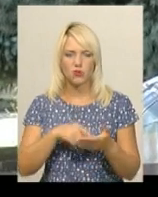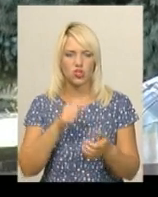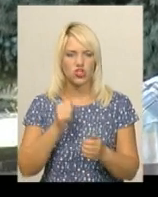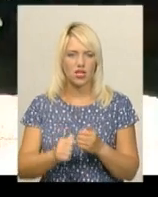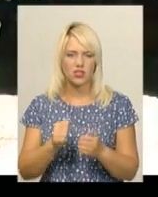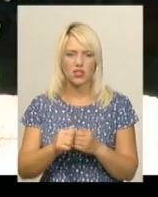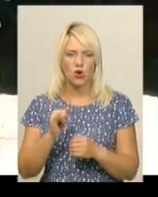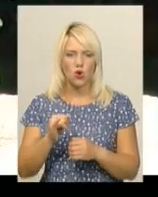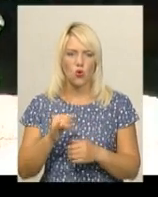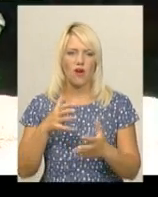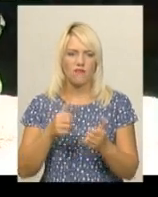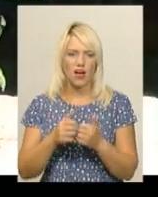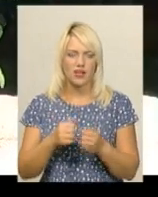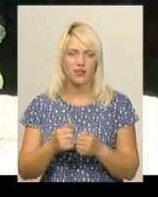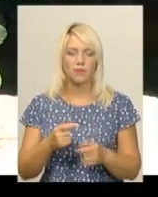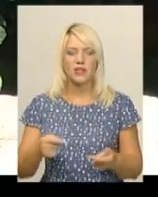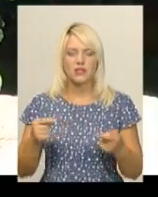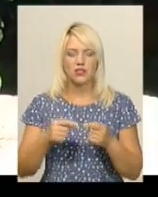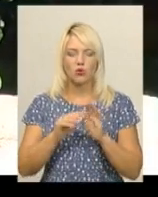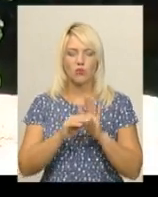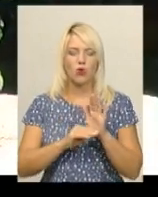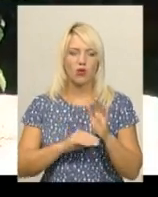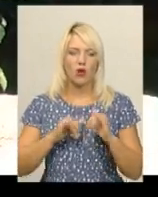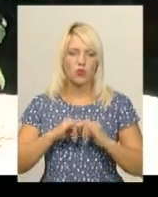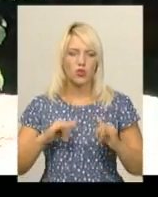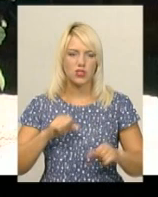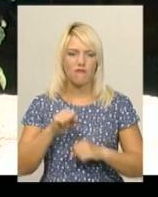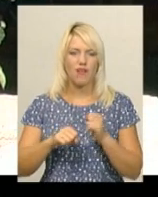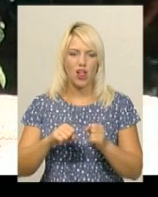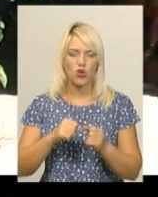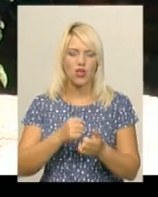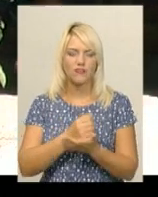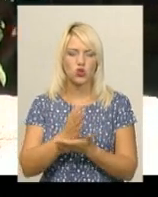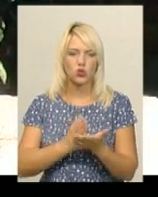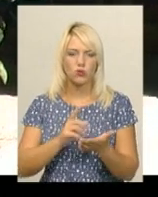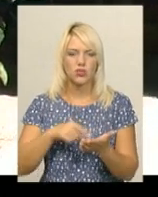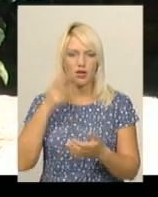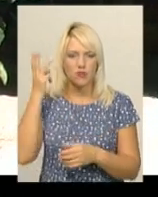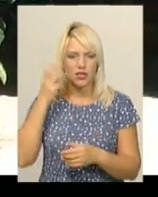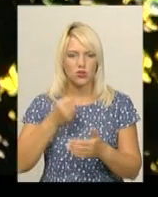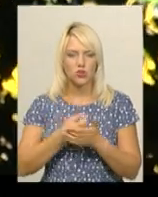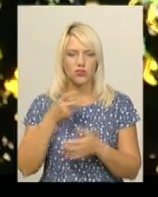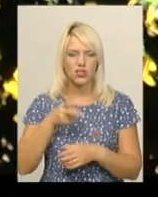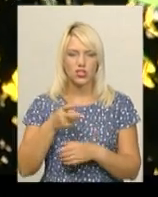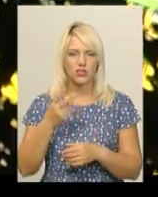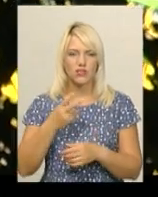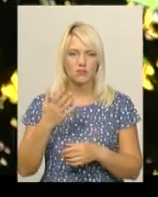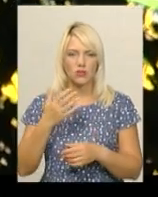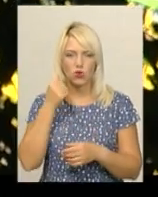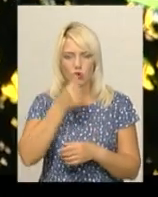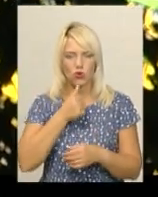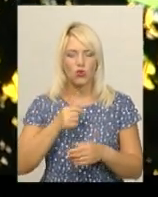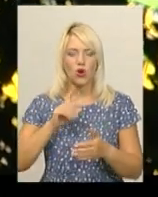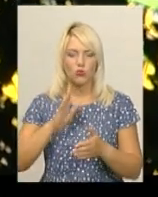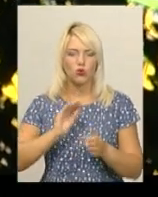травмуємось. Згідно з програмою розвитку велоінфраструктури Хмельницького, до 2025 року у місті мають облаштувати